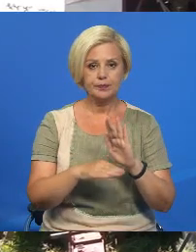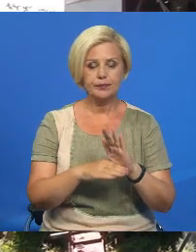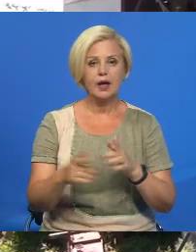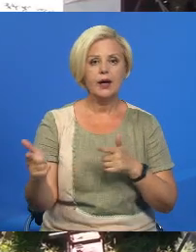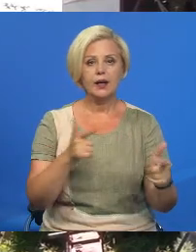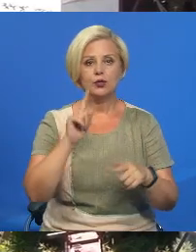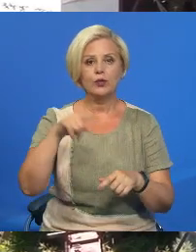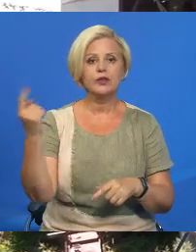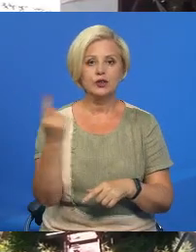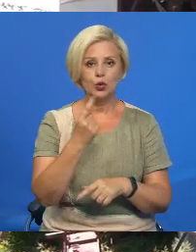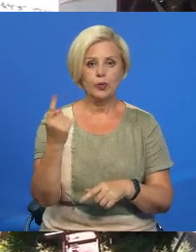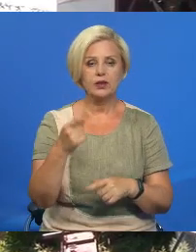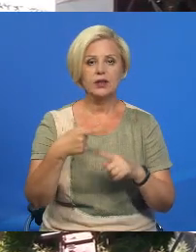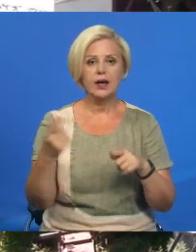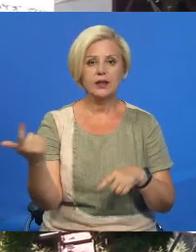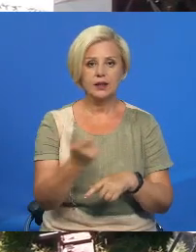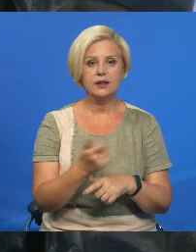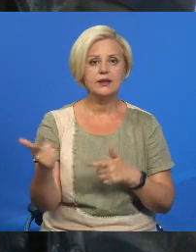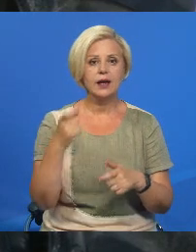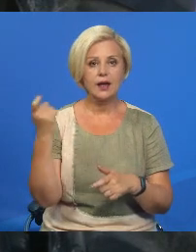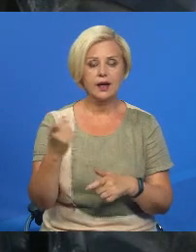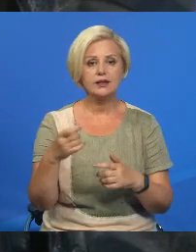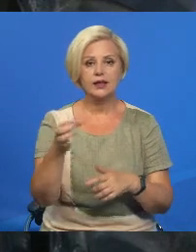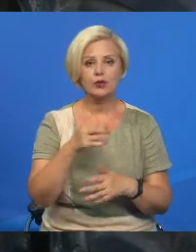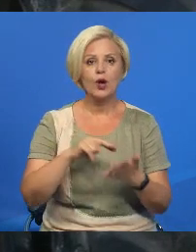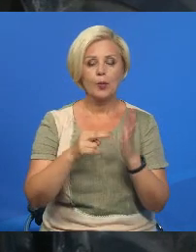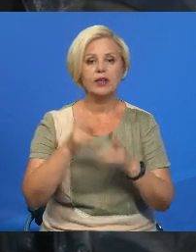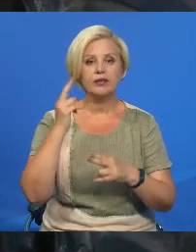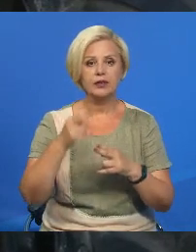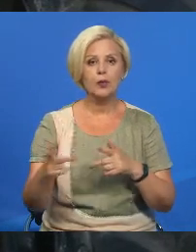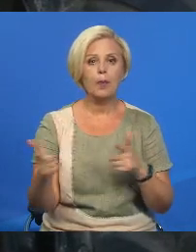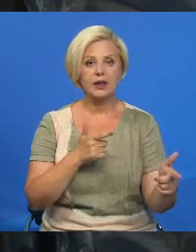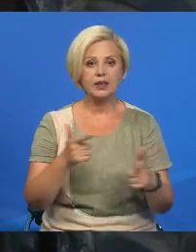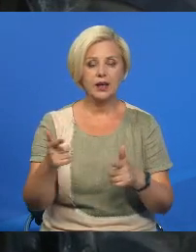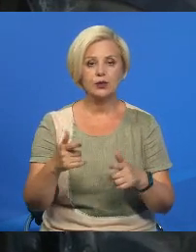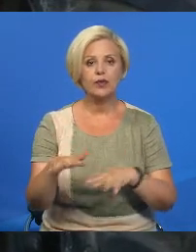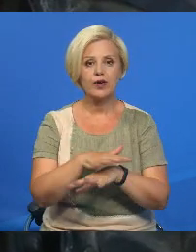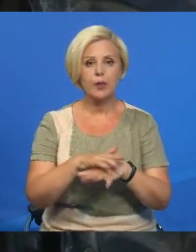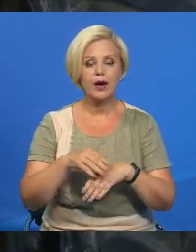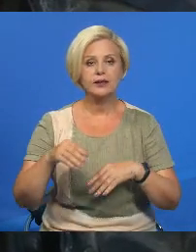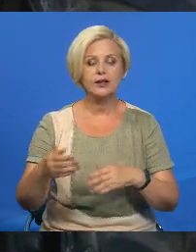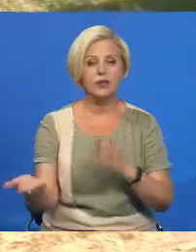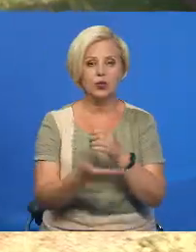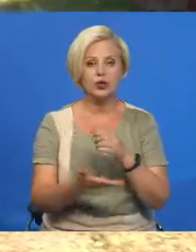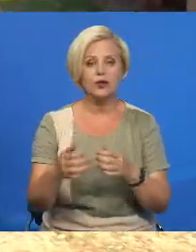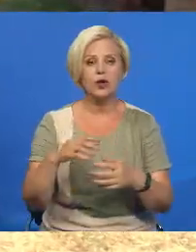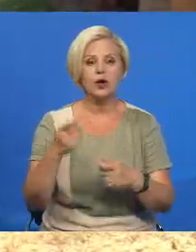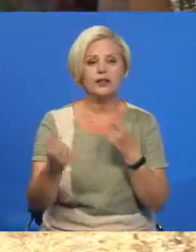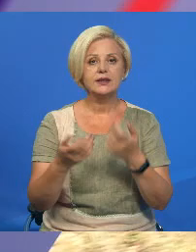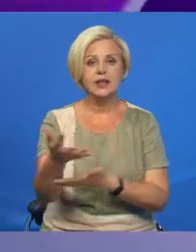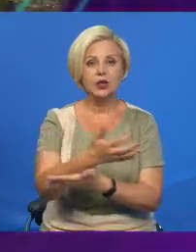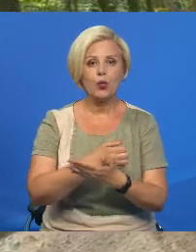Готовность номер один. На этом титре господарки в области плануют завершить подрыхтовку до массового жнева зернеуборочной